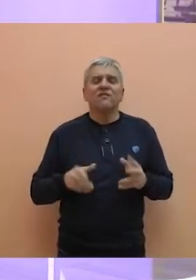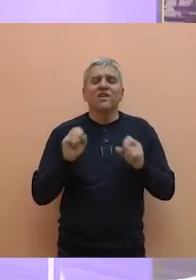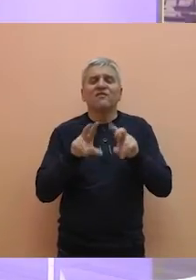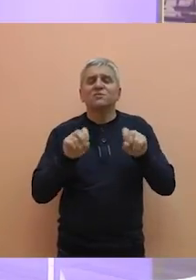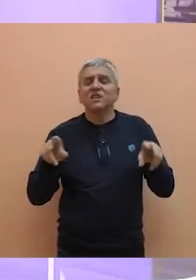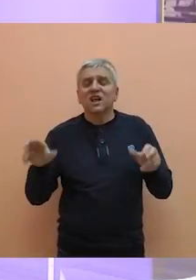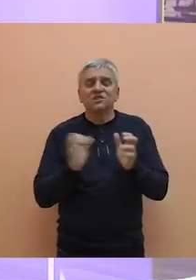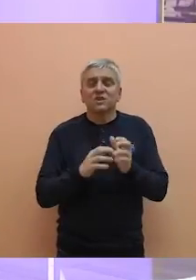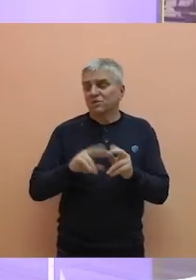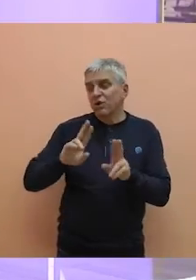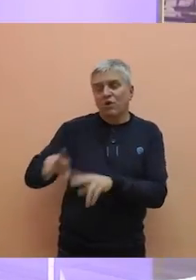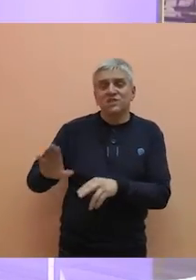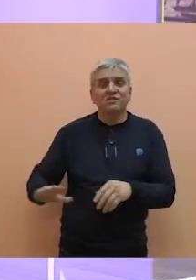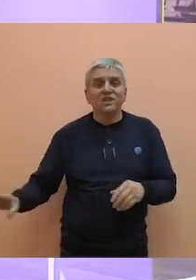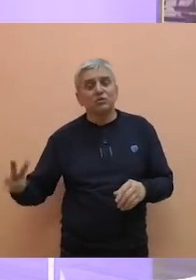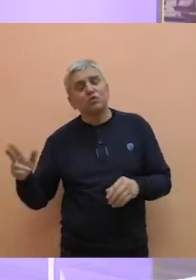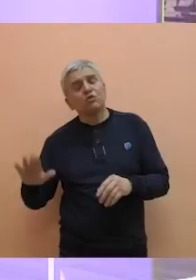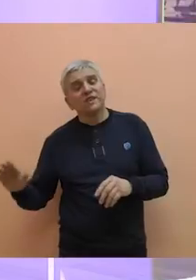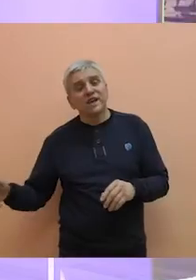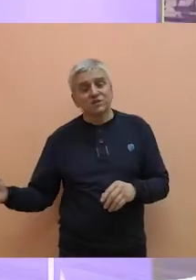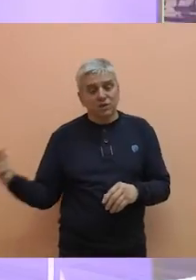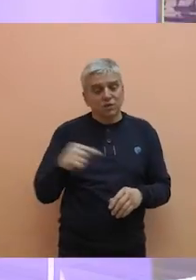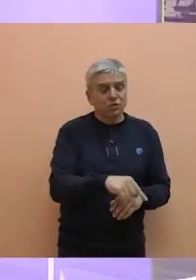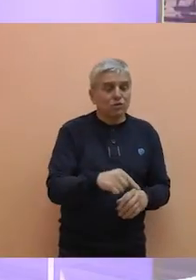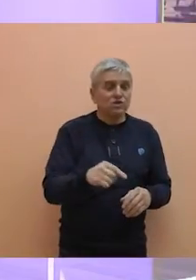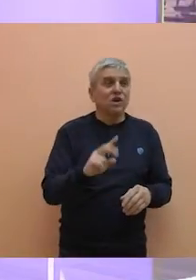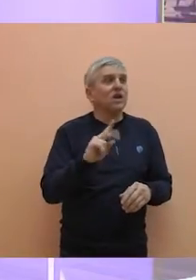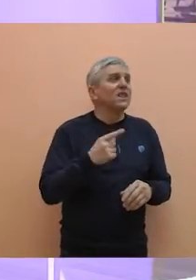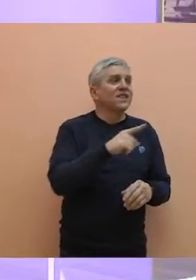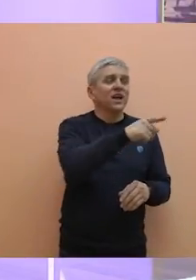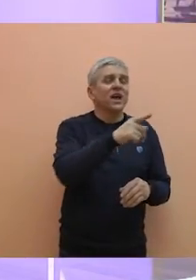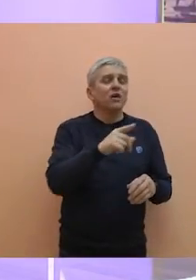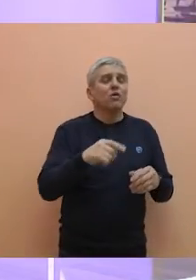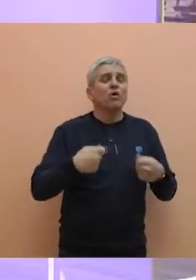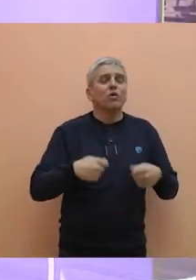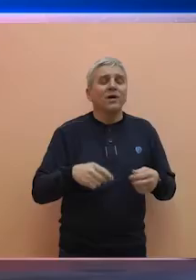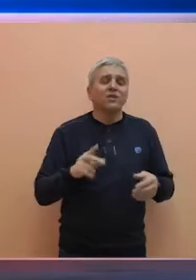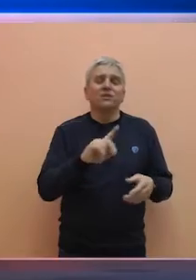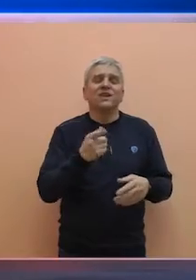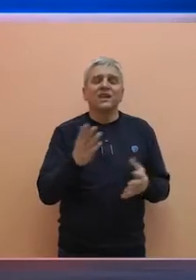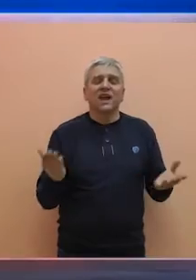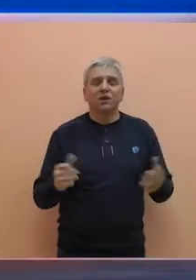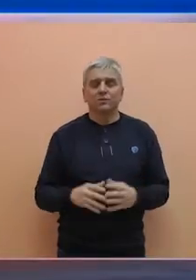13-ro dece da mu okrine leđe, možda zatvori vrata, izađe da bi otišlo u to neko kupatilo koje je van sobe,